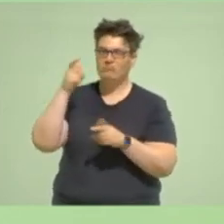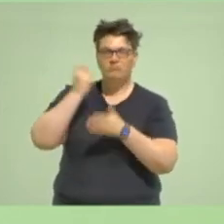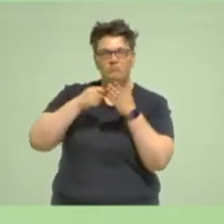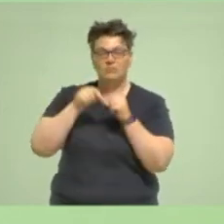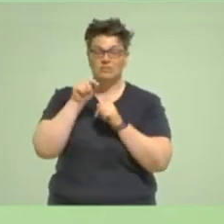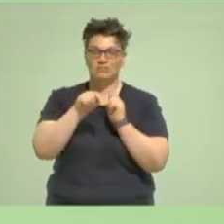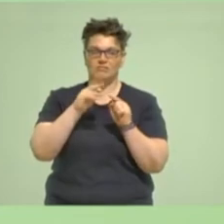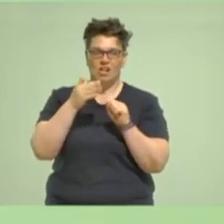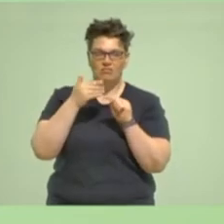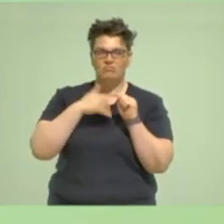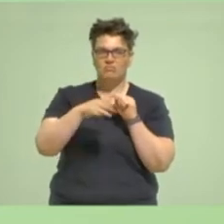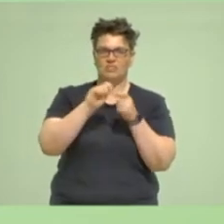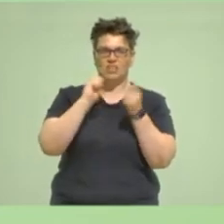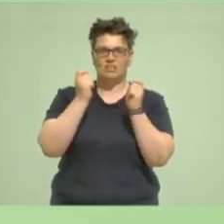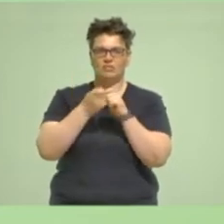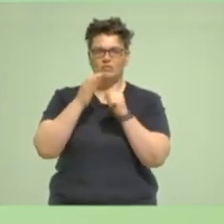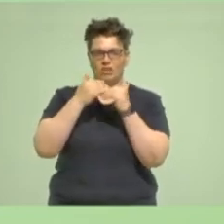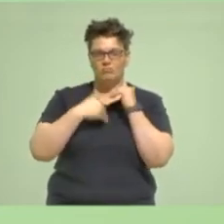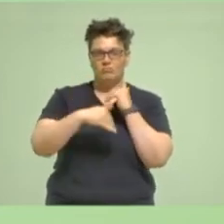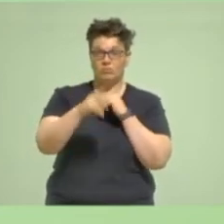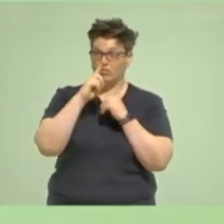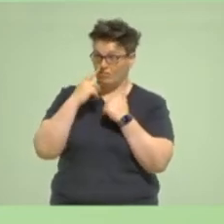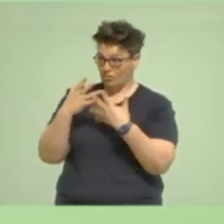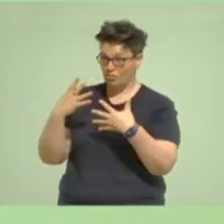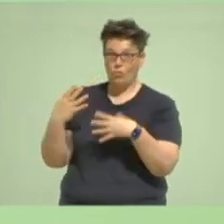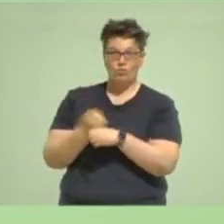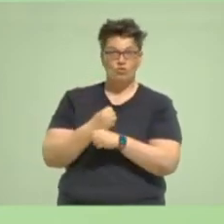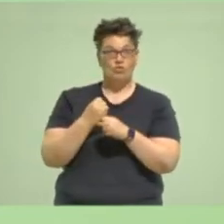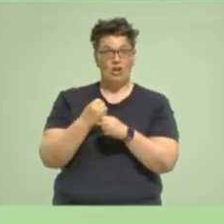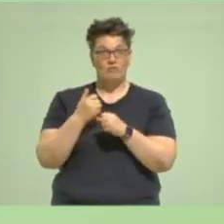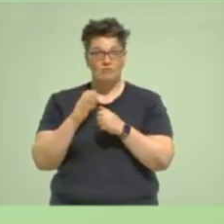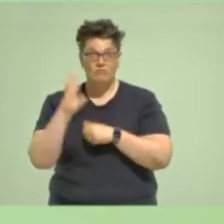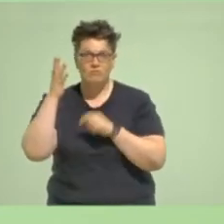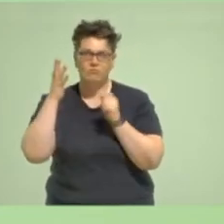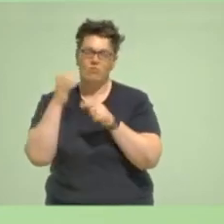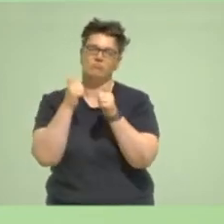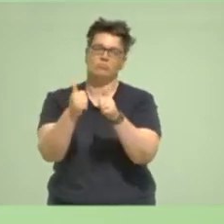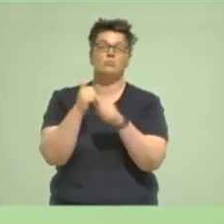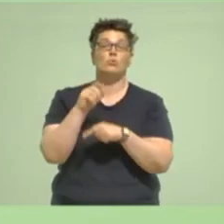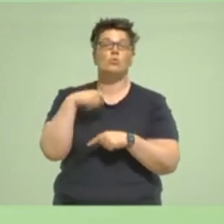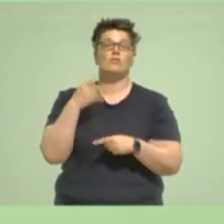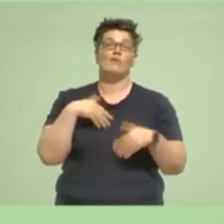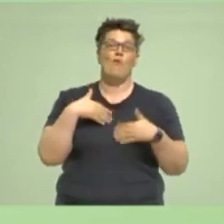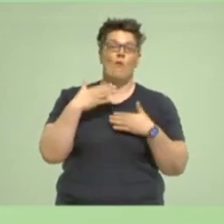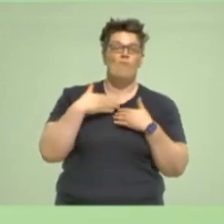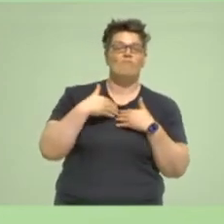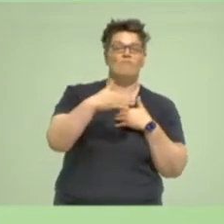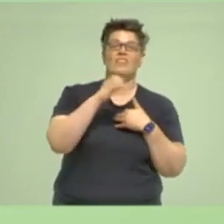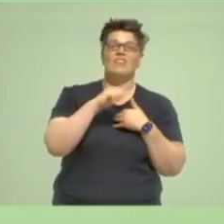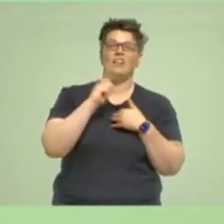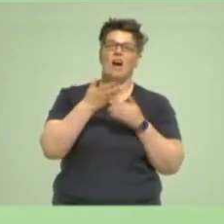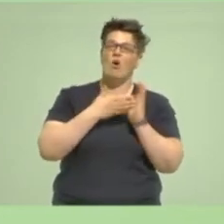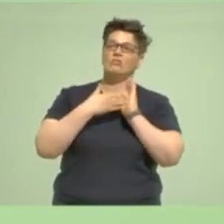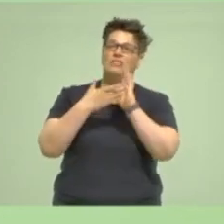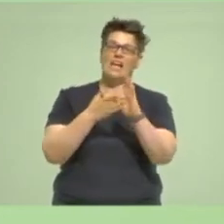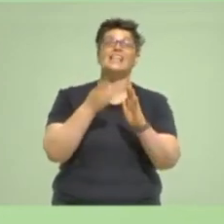dann ist uns das gelungen und dann freue ich mich darauf, dass wir dann zeigen können, was wir können, wenn wir dann vielleicht auch diesem Koalitionsvertrag